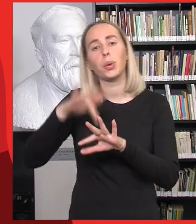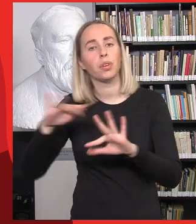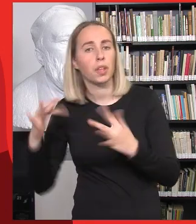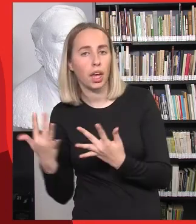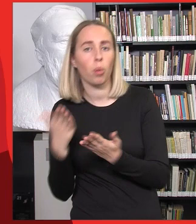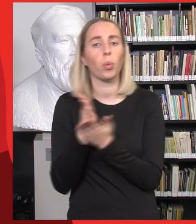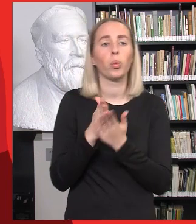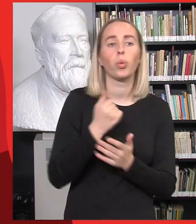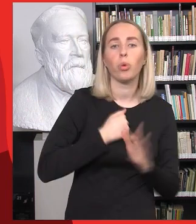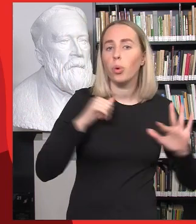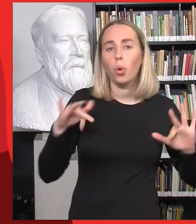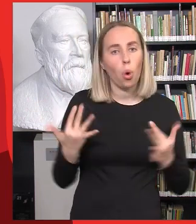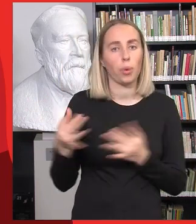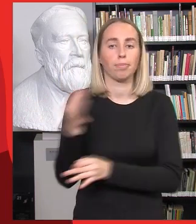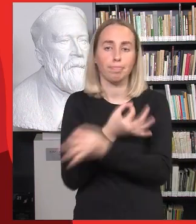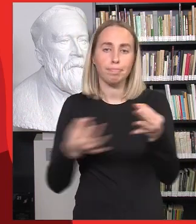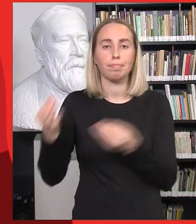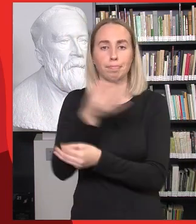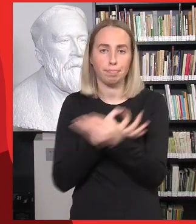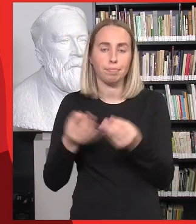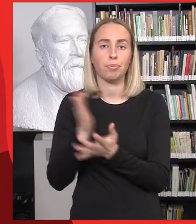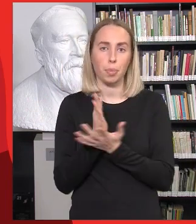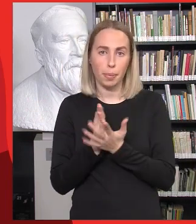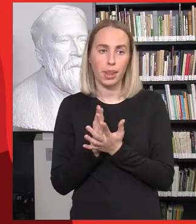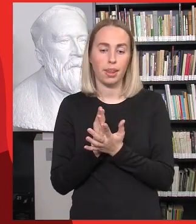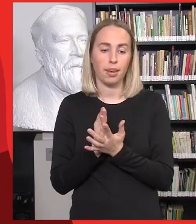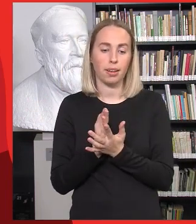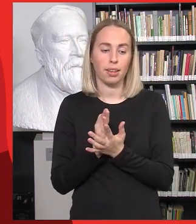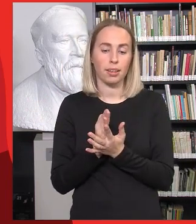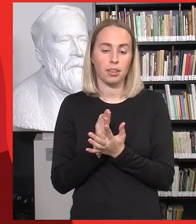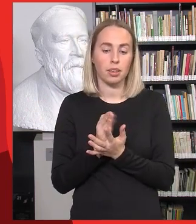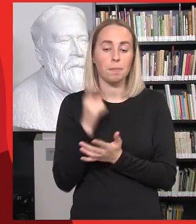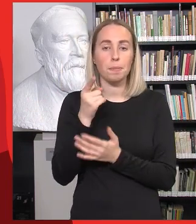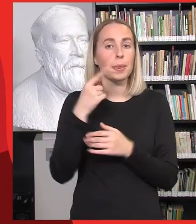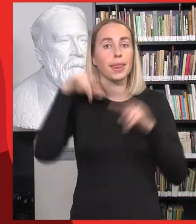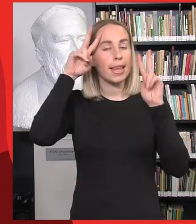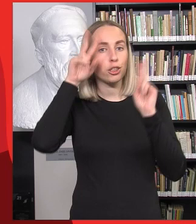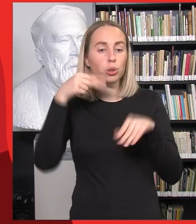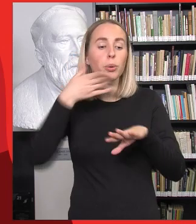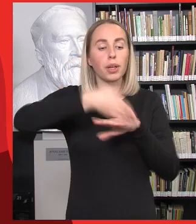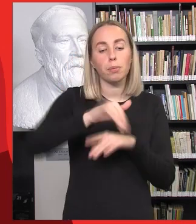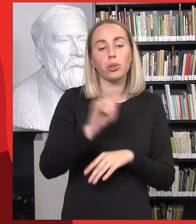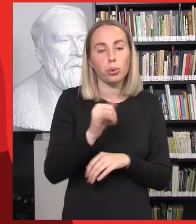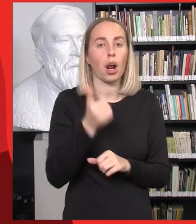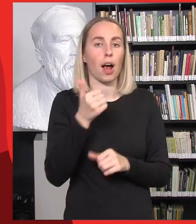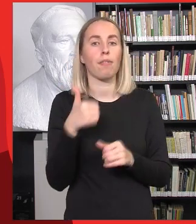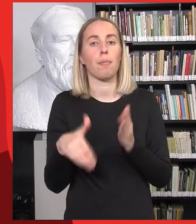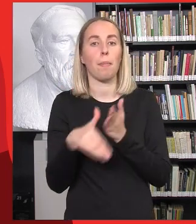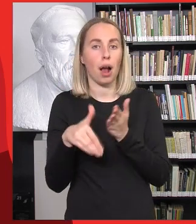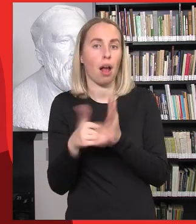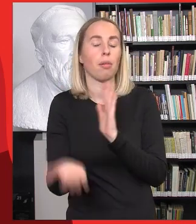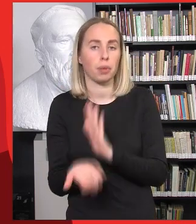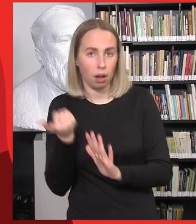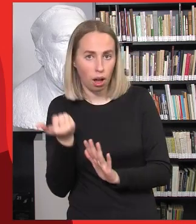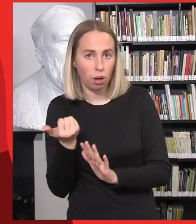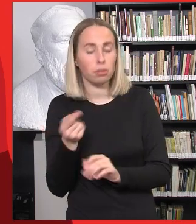patirtis ir taip toliau. Ir aišku, darosi, kad visgi moksleiviai nežino, kur turėtų kreiptis, kur gauti tos pagalbos ir ką